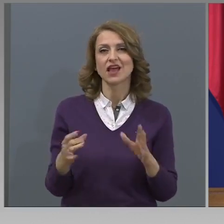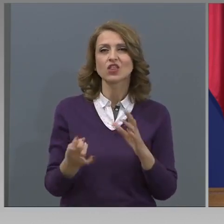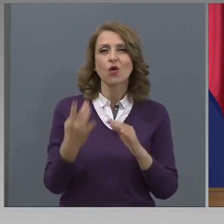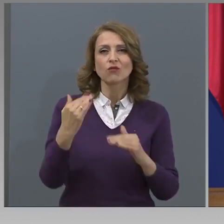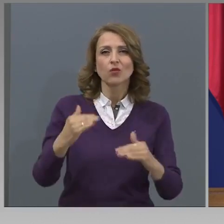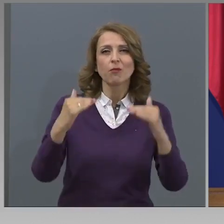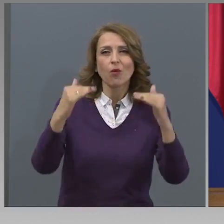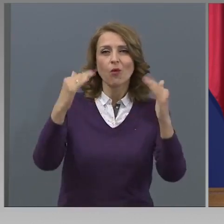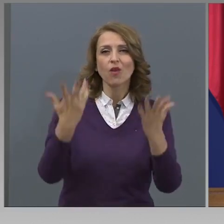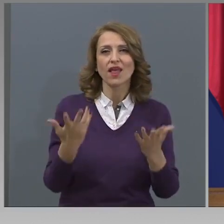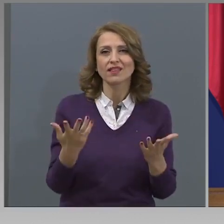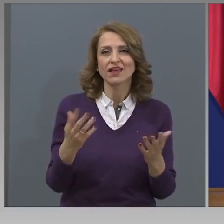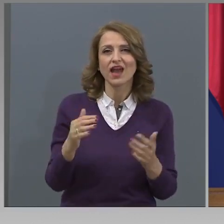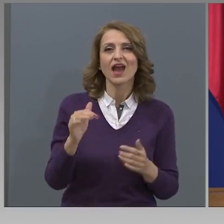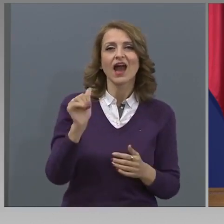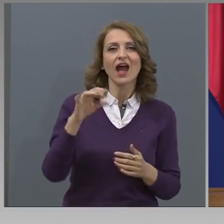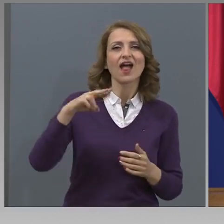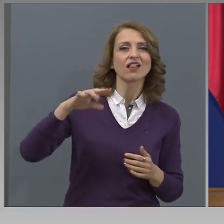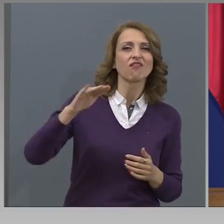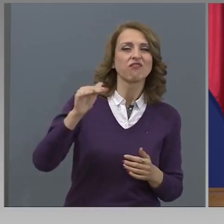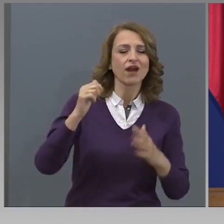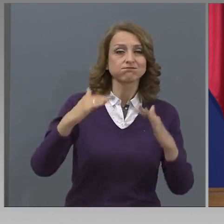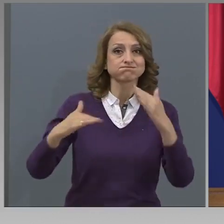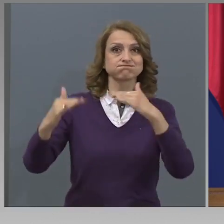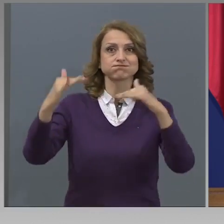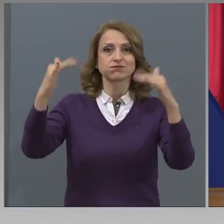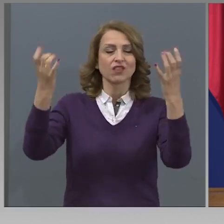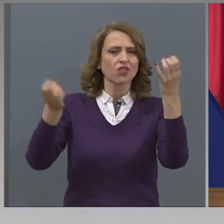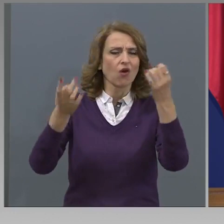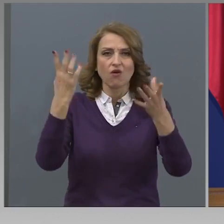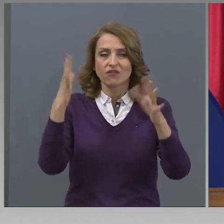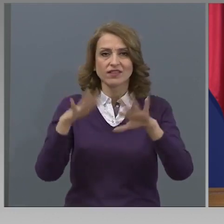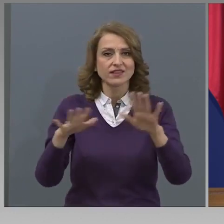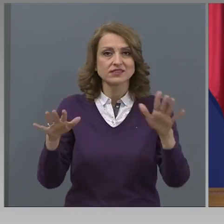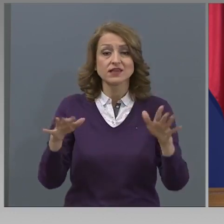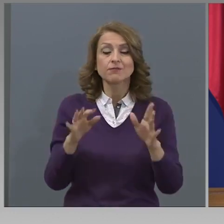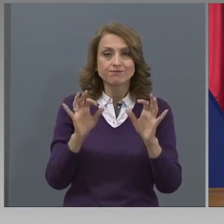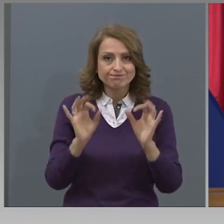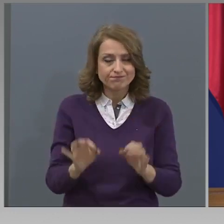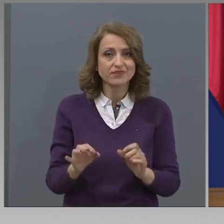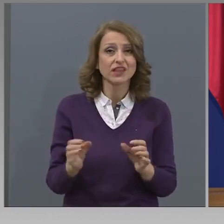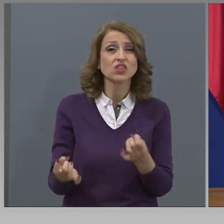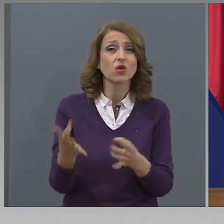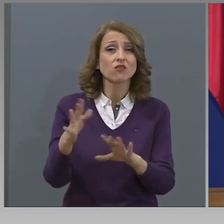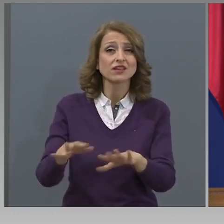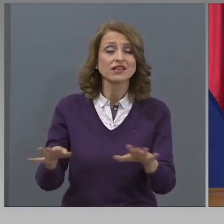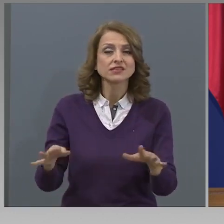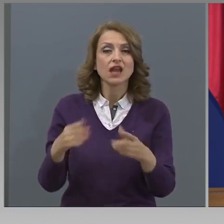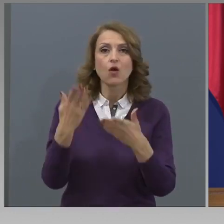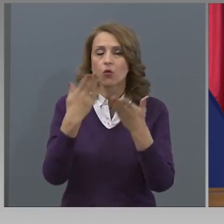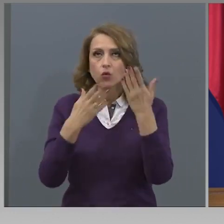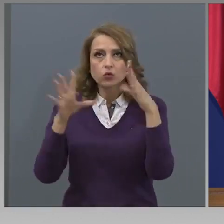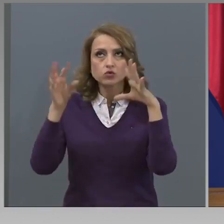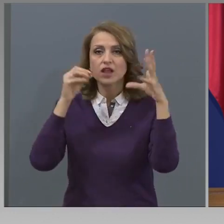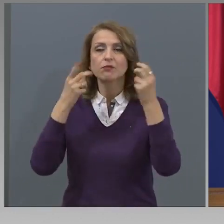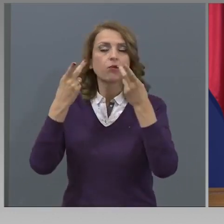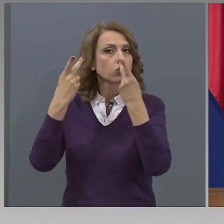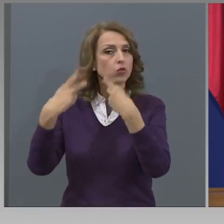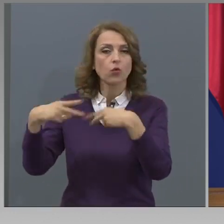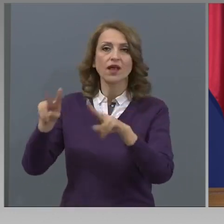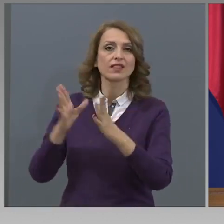Поколението АЛФА, поколението ЗЕД. Факт е, че те учат по различен начин, факт е, че образователните системи се